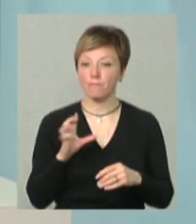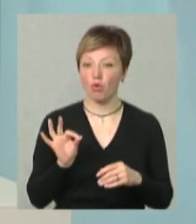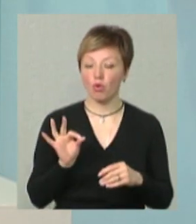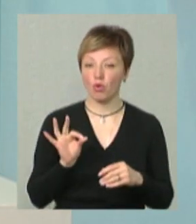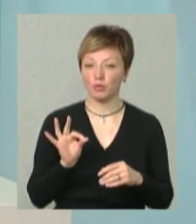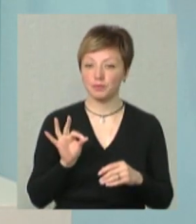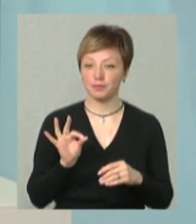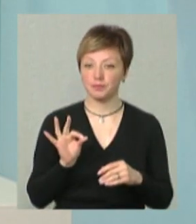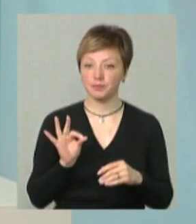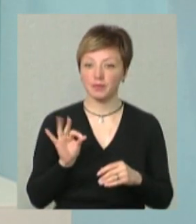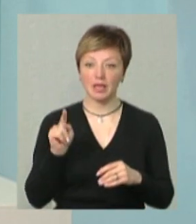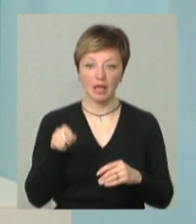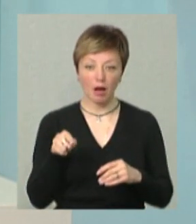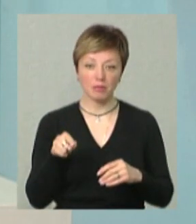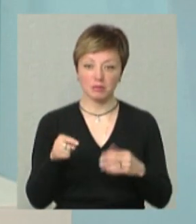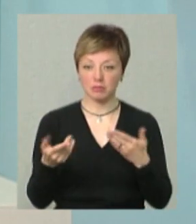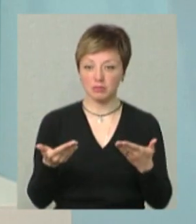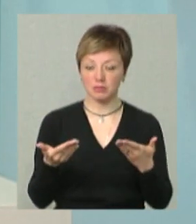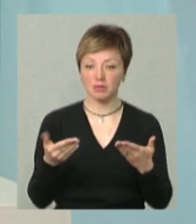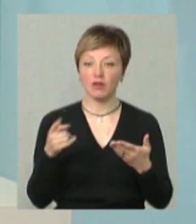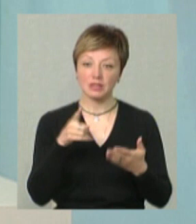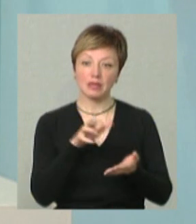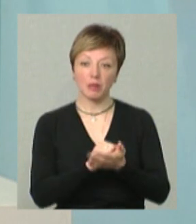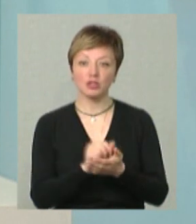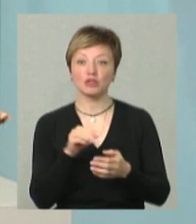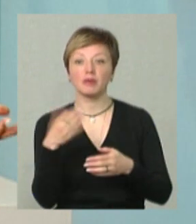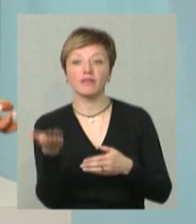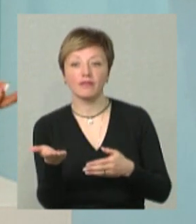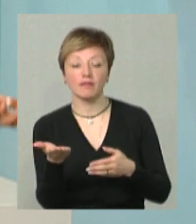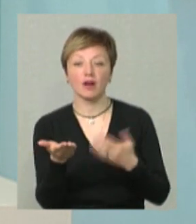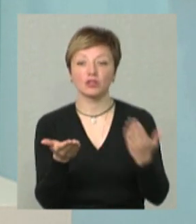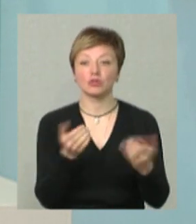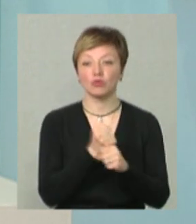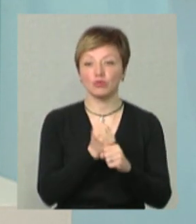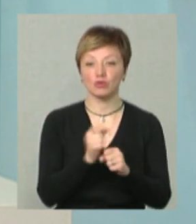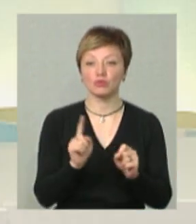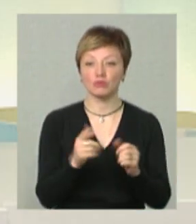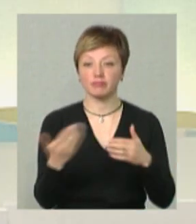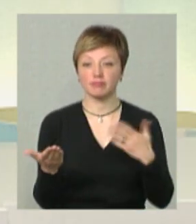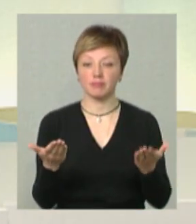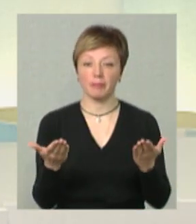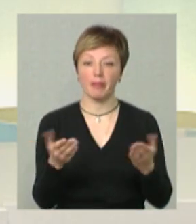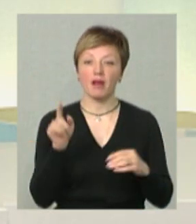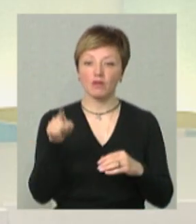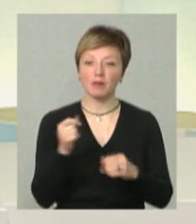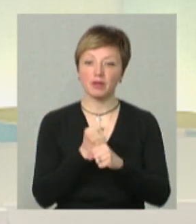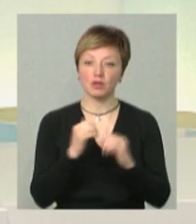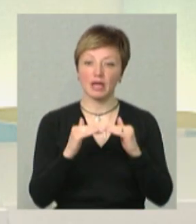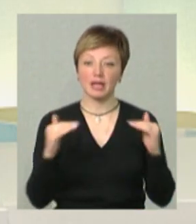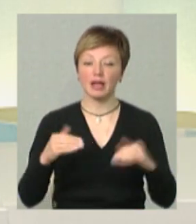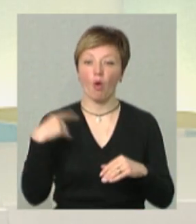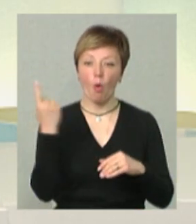там чим вони займаються і що делегують вам? Ну, вони працюють на рівні